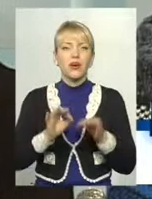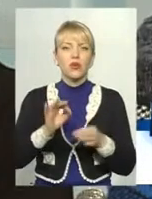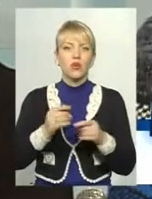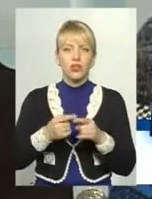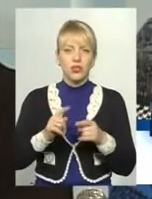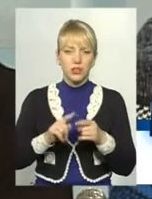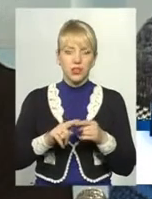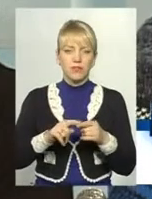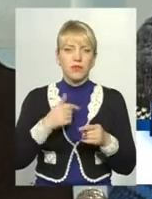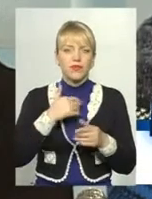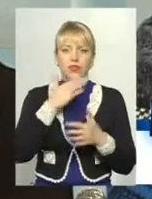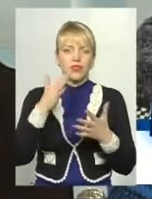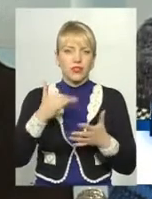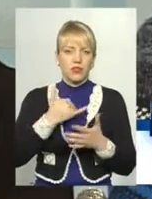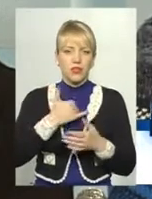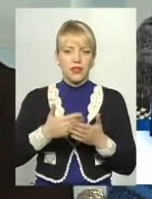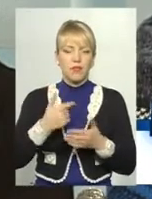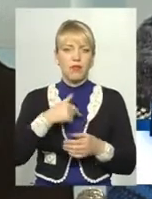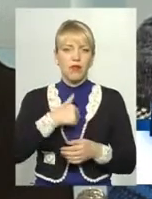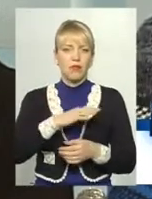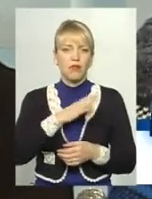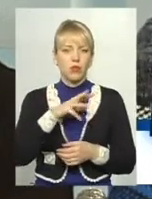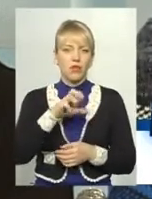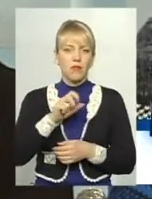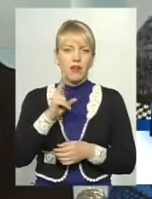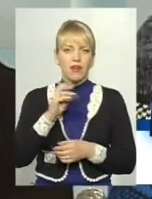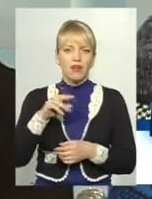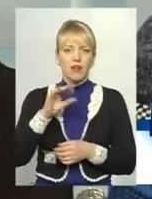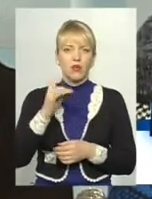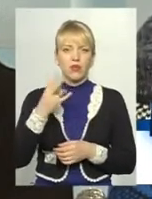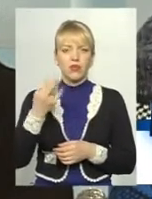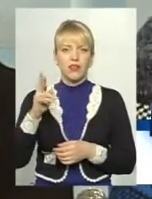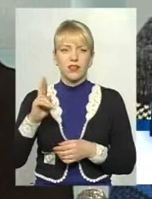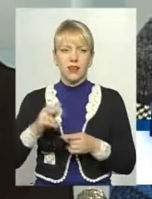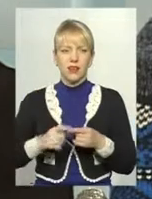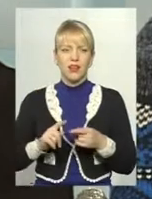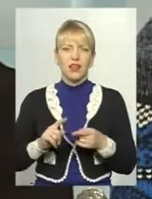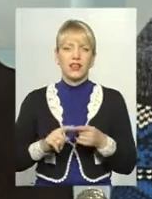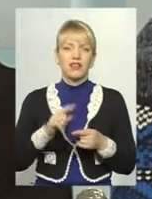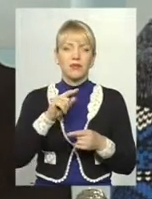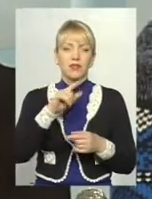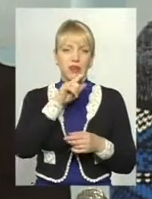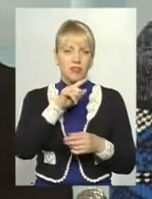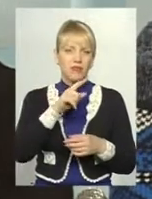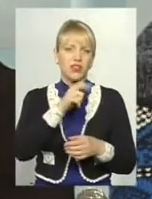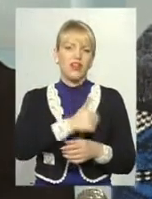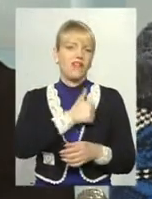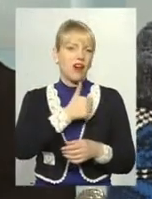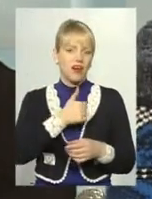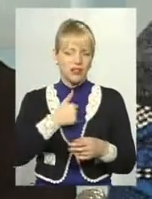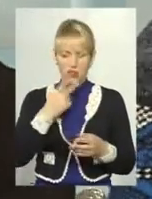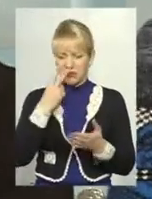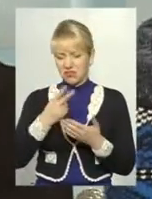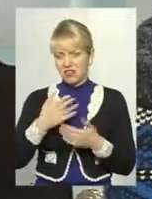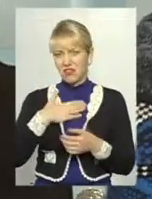Македонії рік назад, в є такий каньйон, називається «Матка», вони дуже ним хваляться. То це як наші ярмоленці, порівняно з нашим Дністровським каньйоном. Якщо так